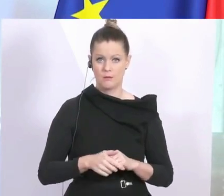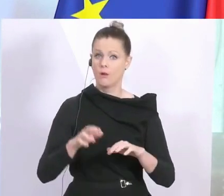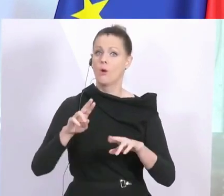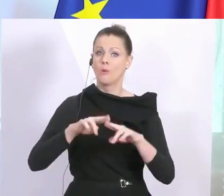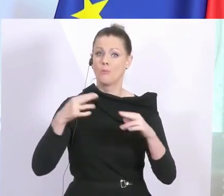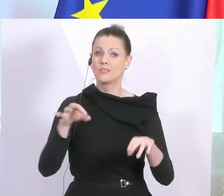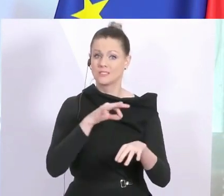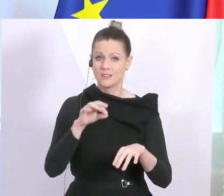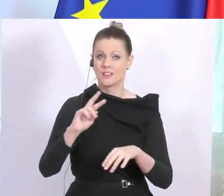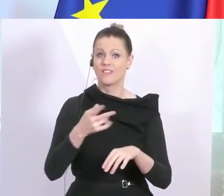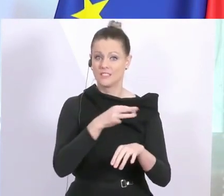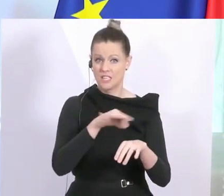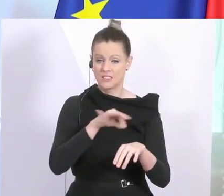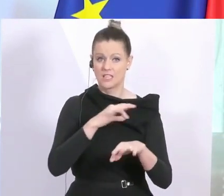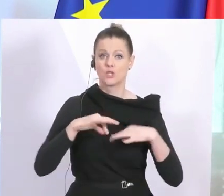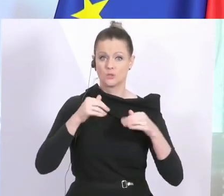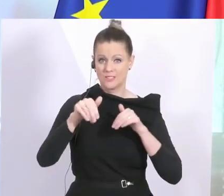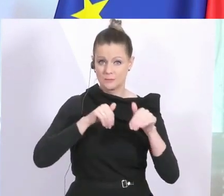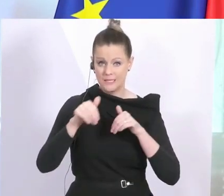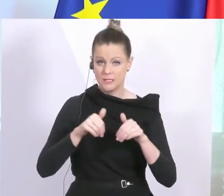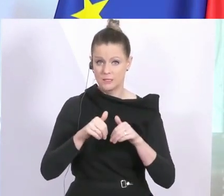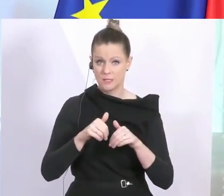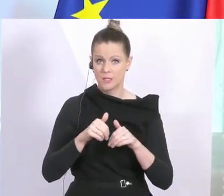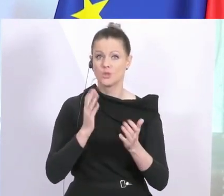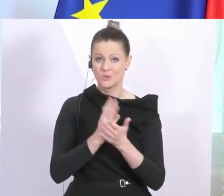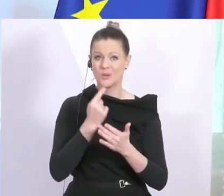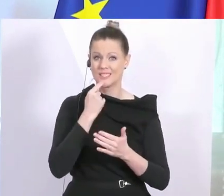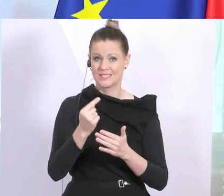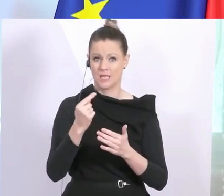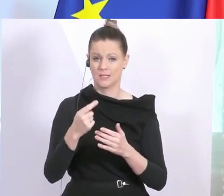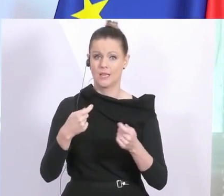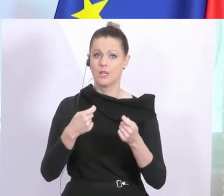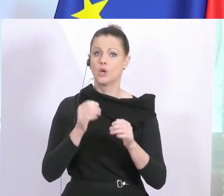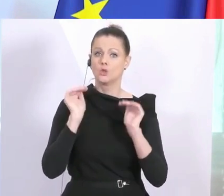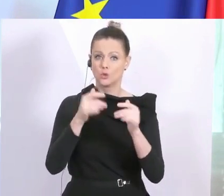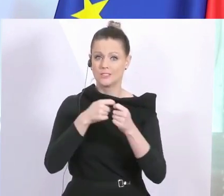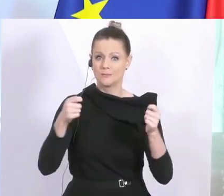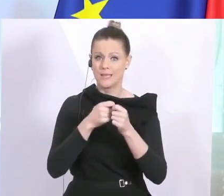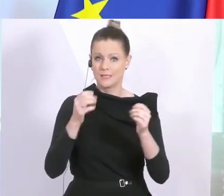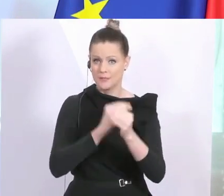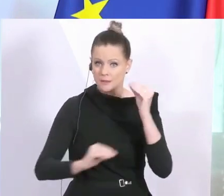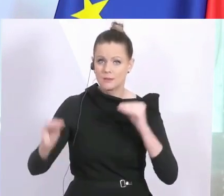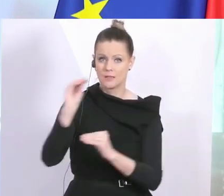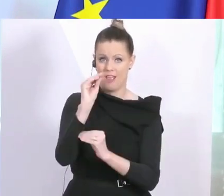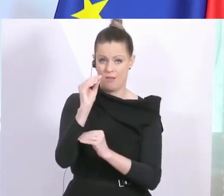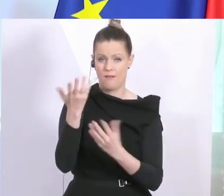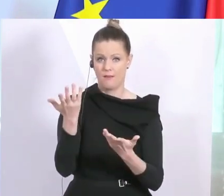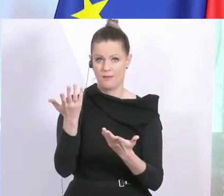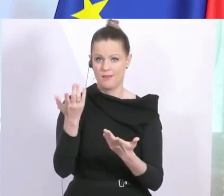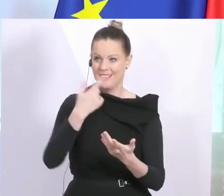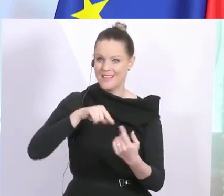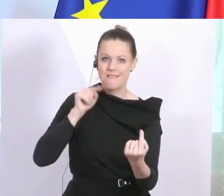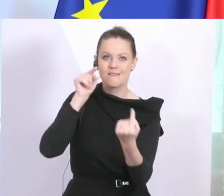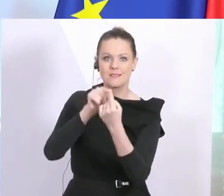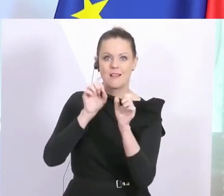schon angesprochen hat, auch die jetzige Erhöhung der Schutzmaßnahmen für die Bevölkerung hat immer das Ziel, das